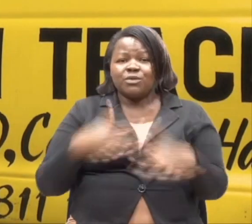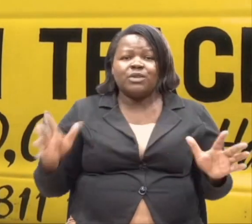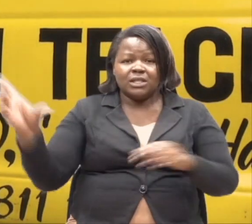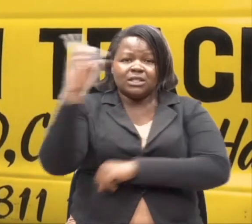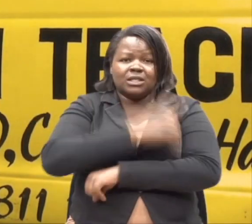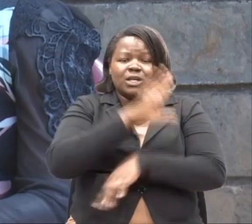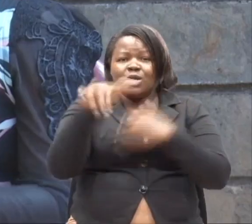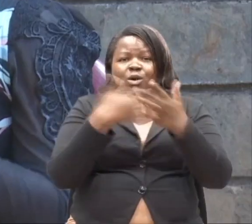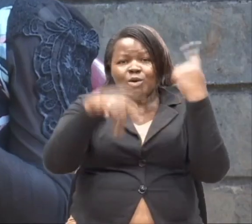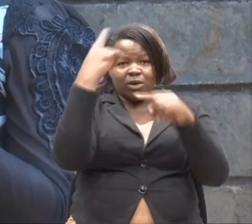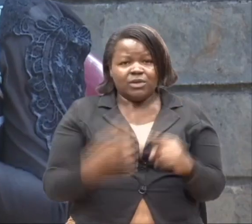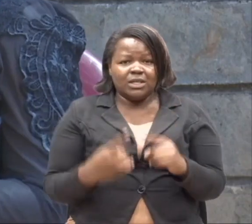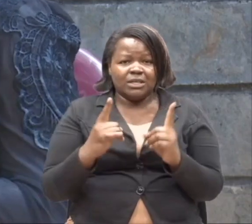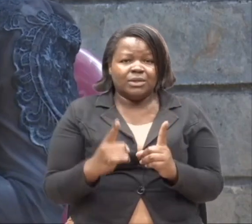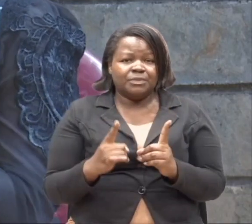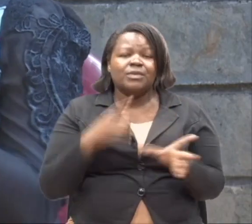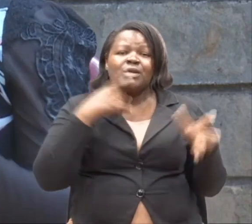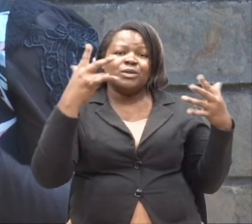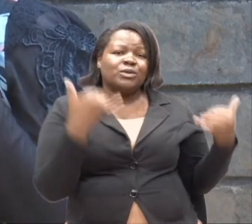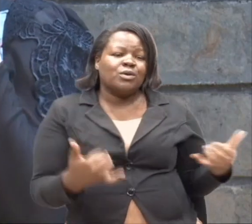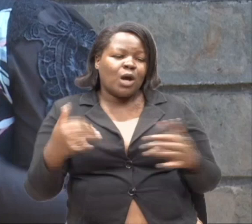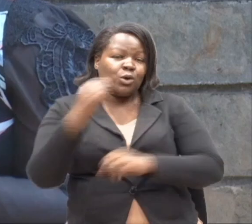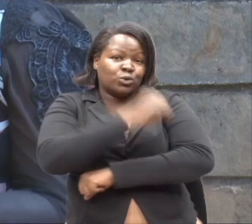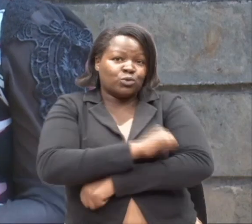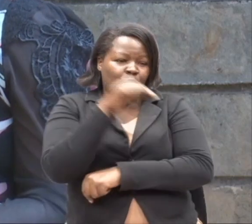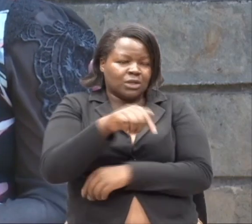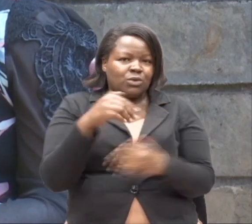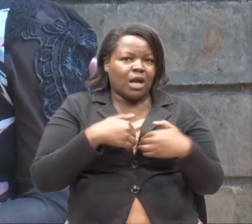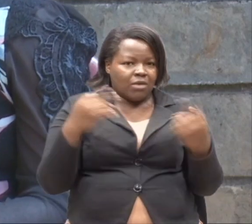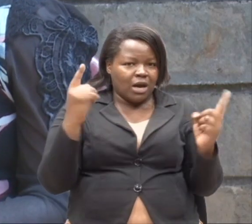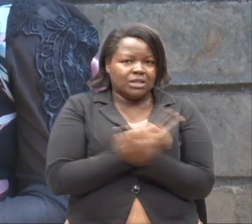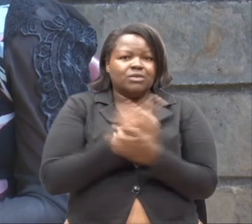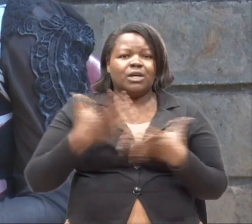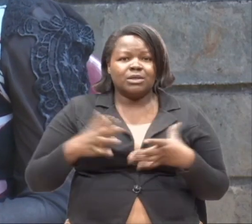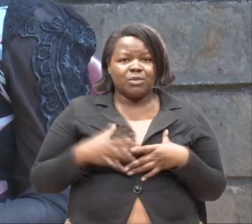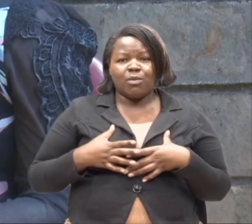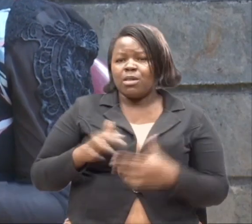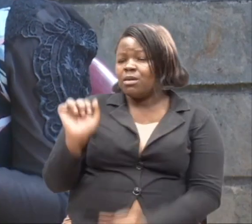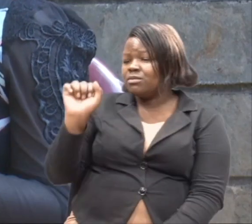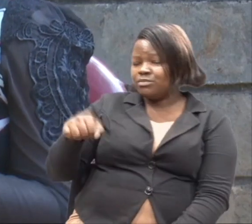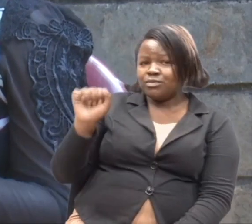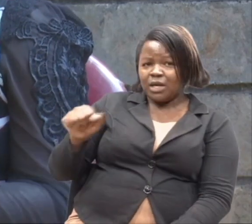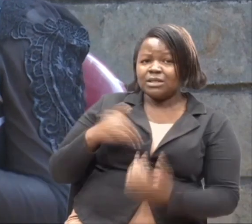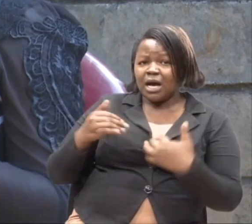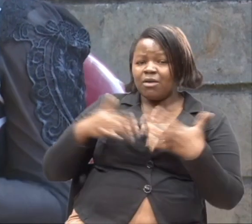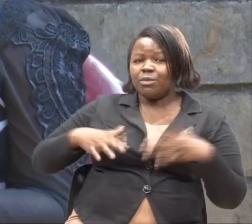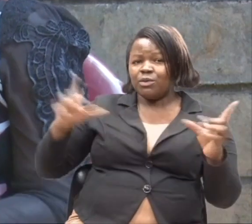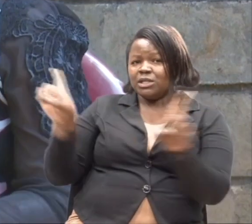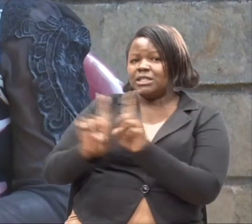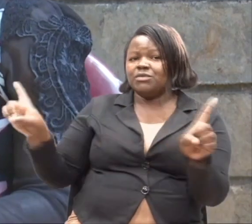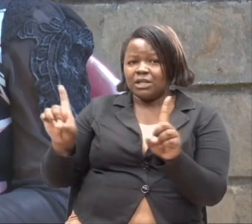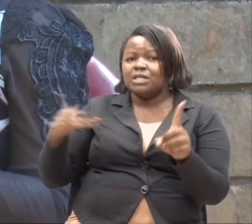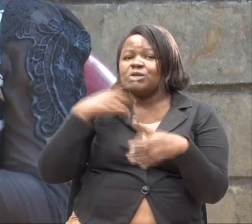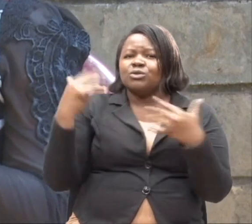washindi. Hivyo basi hii shule inakila mtu wakila aina. Inakila aina. Na hivyo basi masomo ya